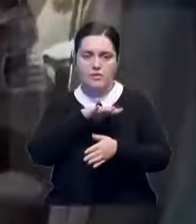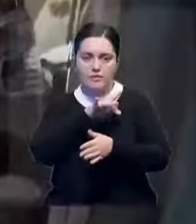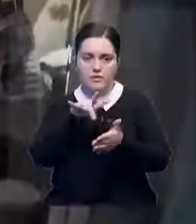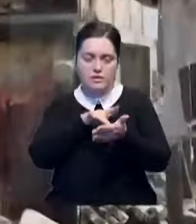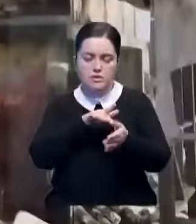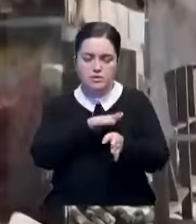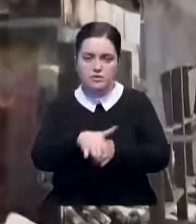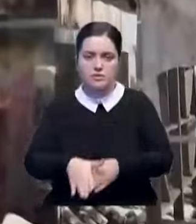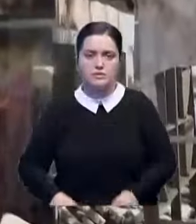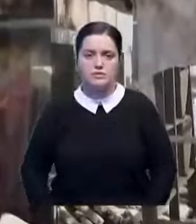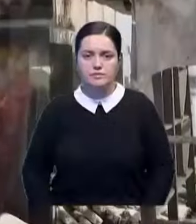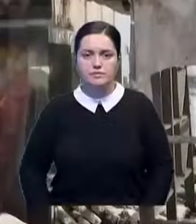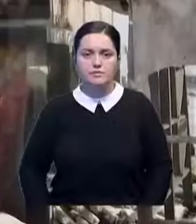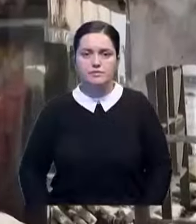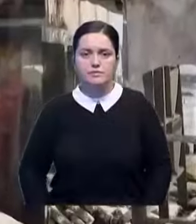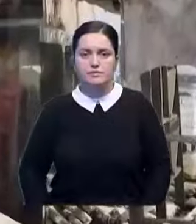затопить весь город.